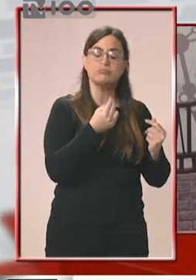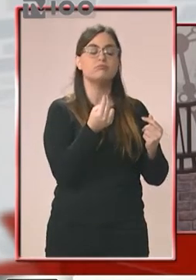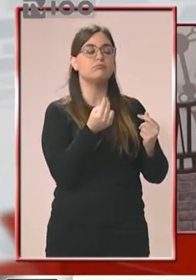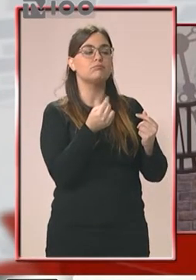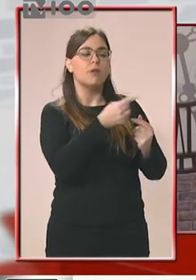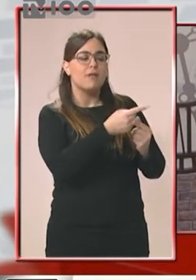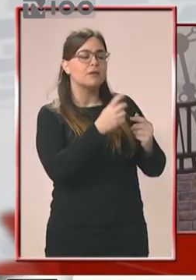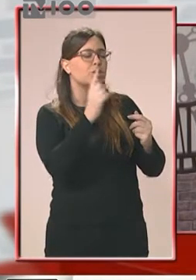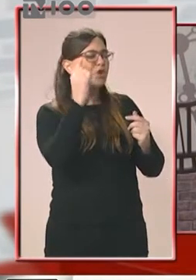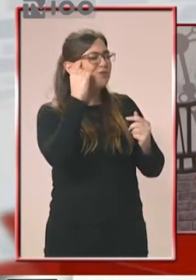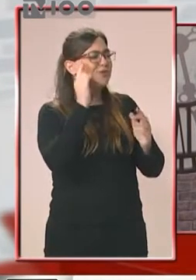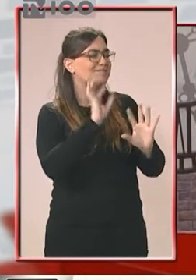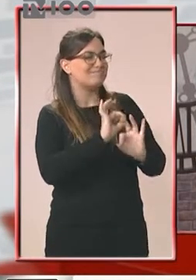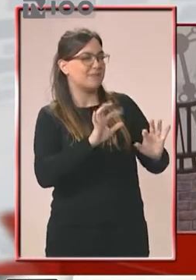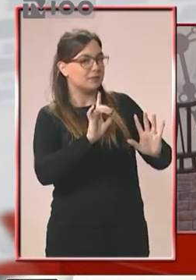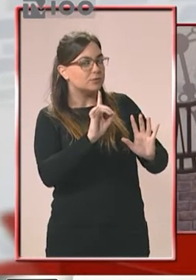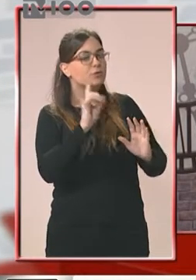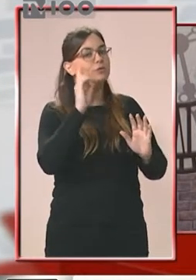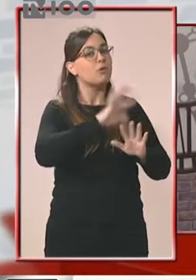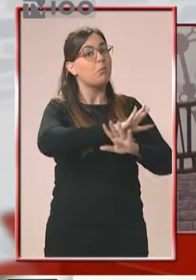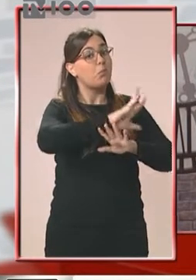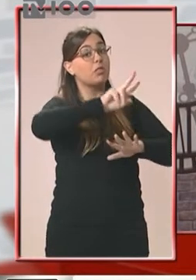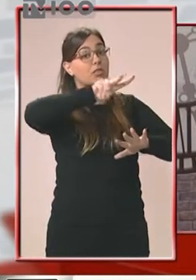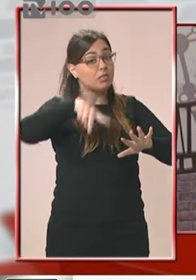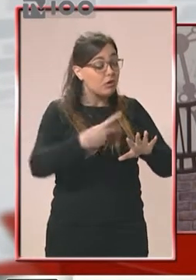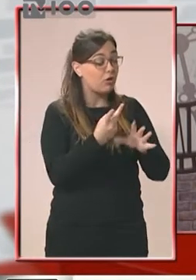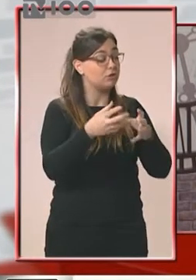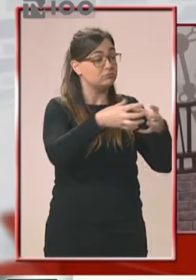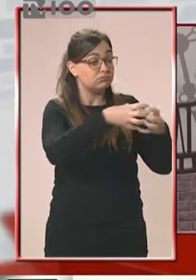που καλύπτουν, αν δεν κάνω λάθος, μέχρι και δύο ωραίο πρόγραμμα